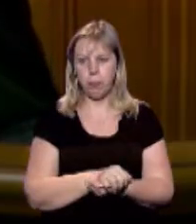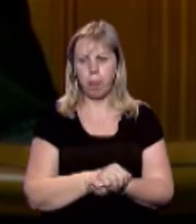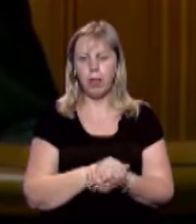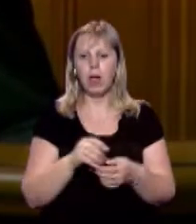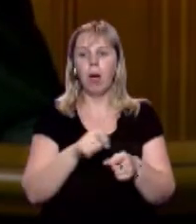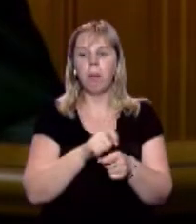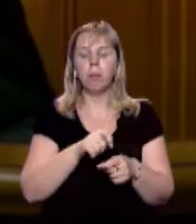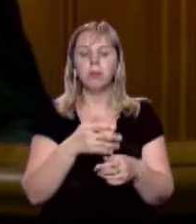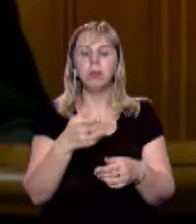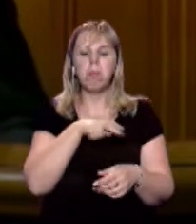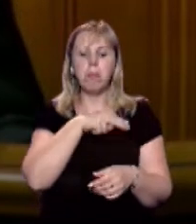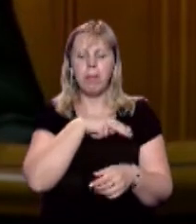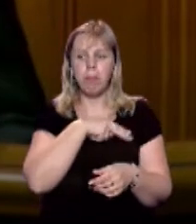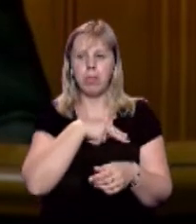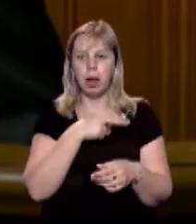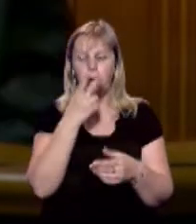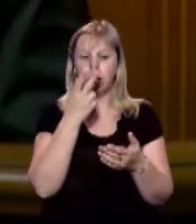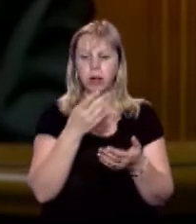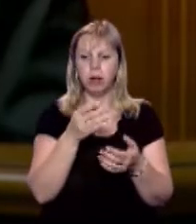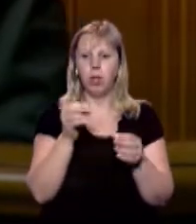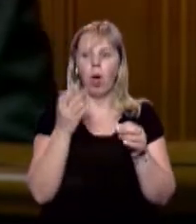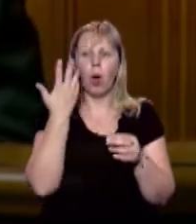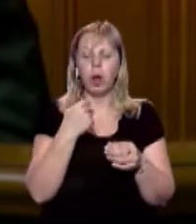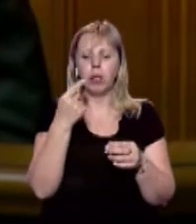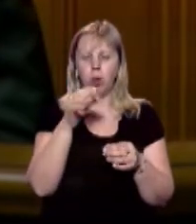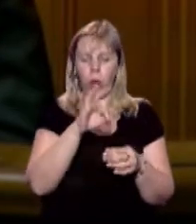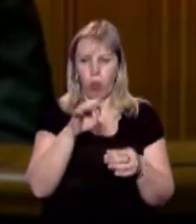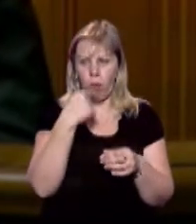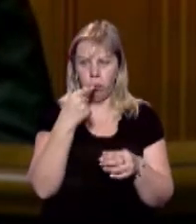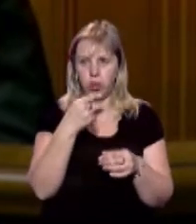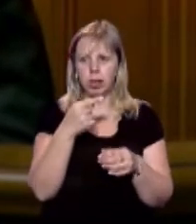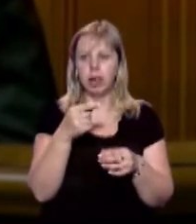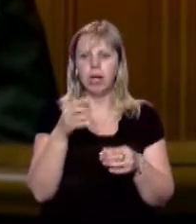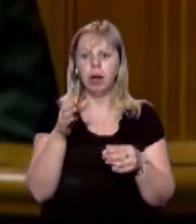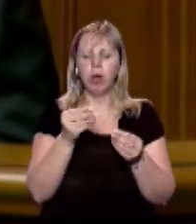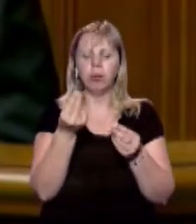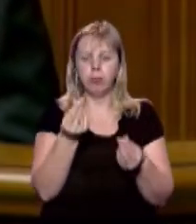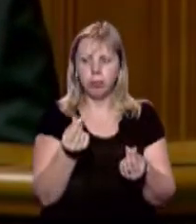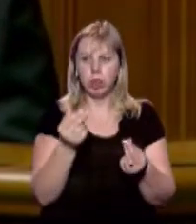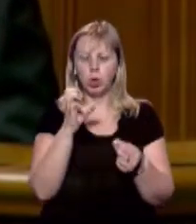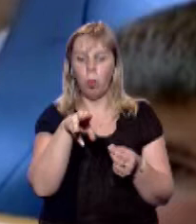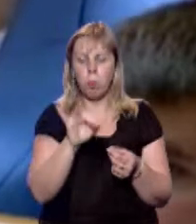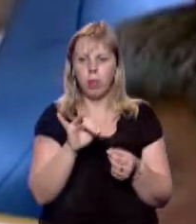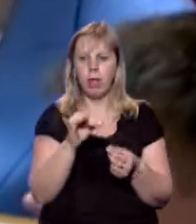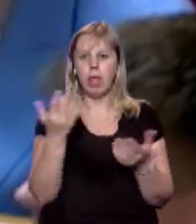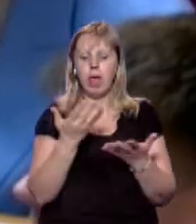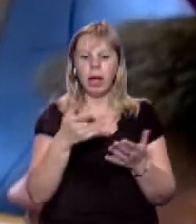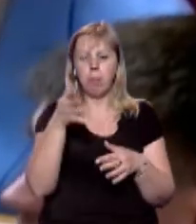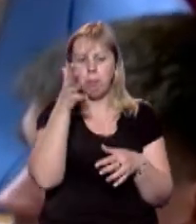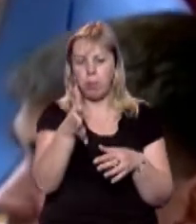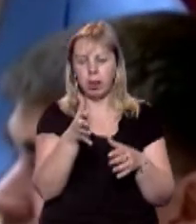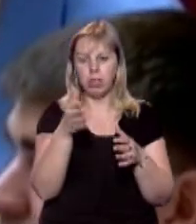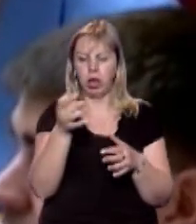Матеріальна винагарода передбачається, коли мова йде про статки, про суми, які більш ніж 5